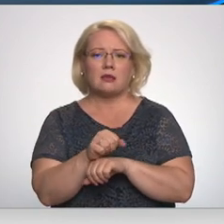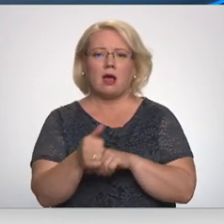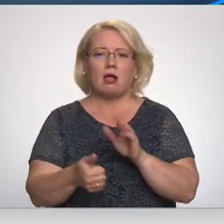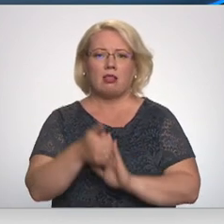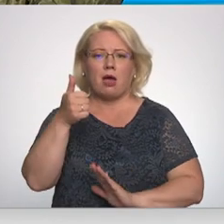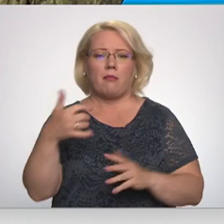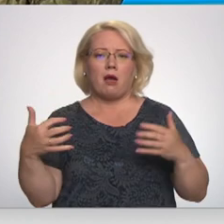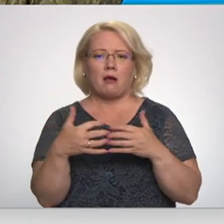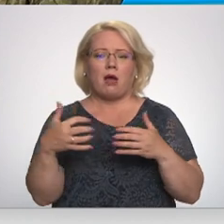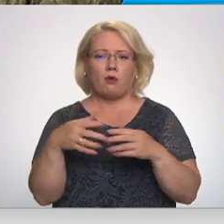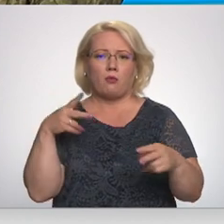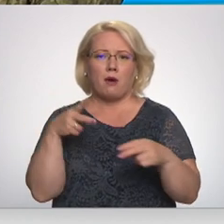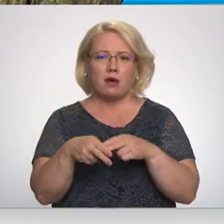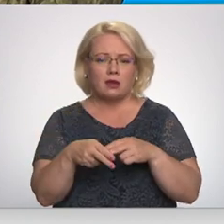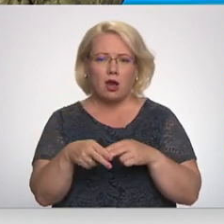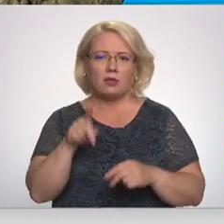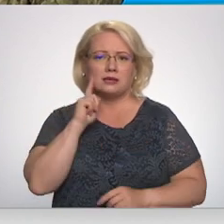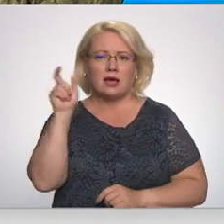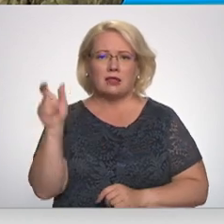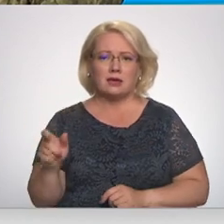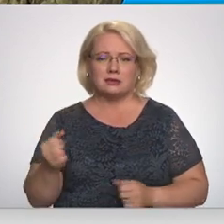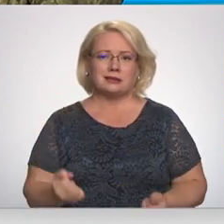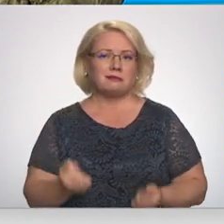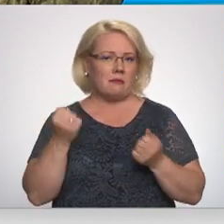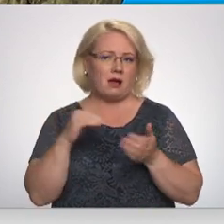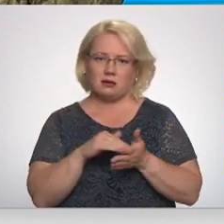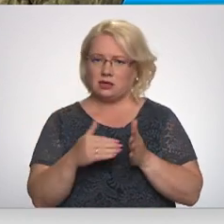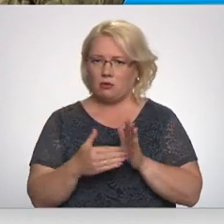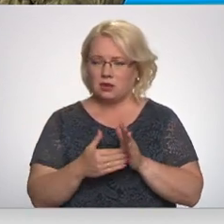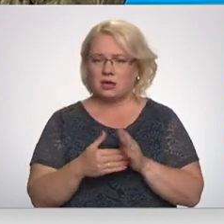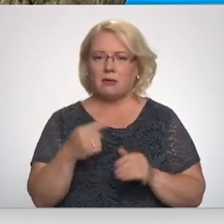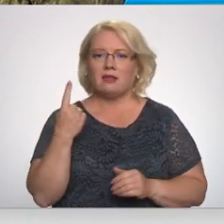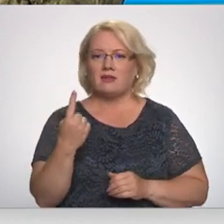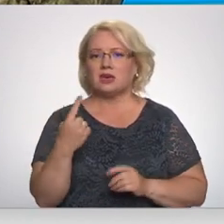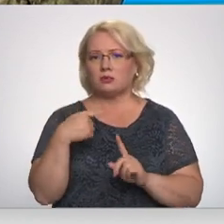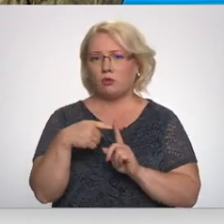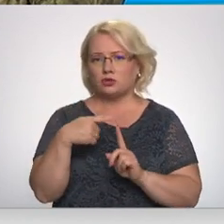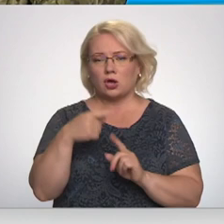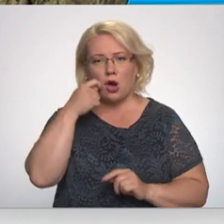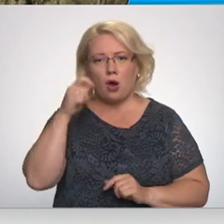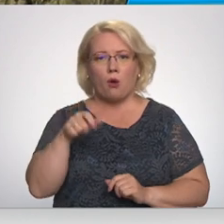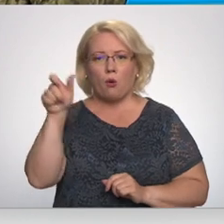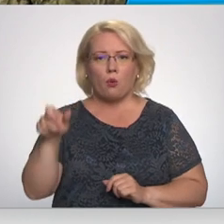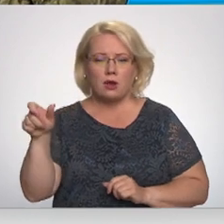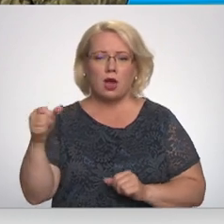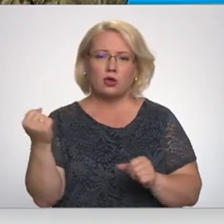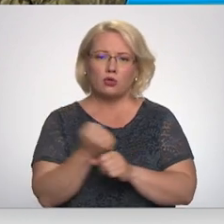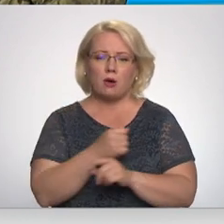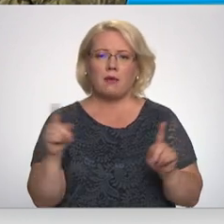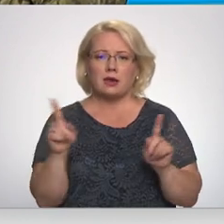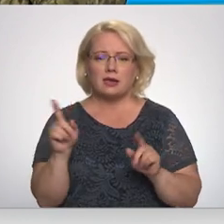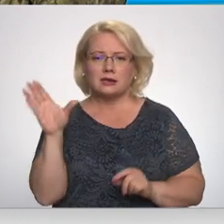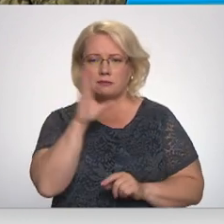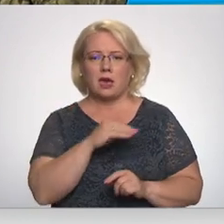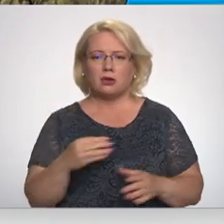pārtraukt pēc šīs tiem. Viņam viņš ir ļoti smagā tādā situācija. Viens pozitīvs tas, ka Ukraiņi tomēr ir spējuši